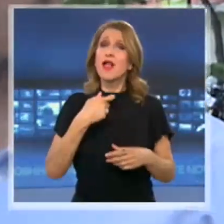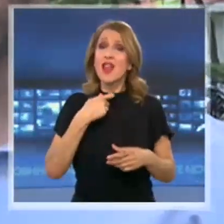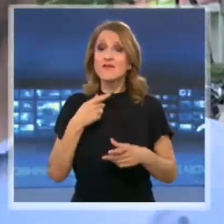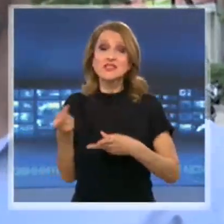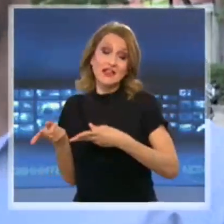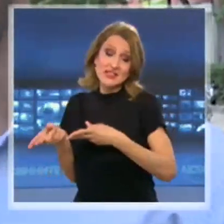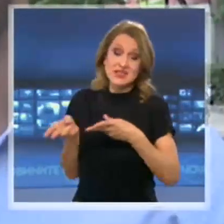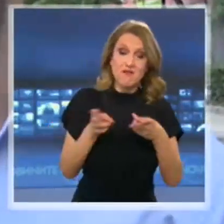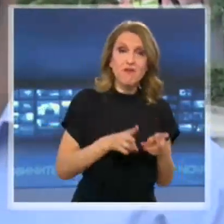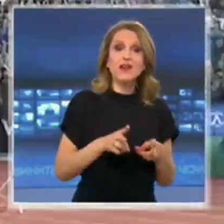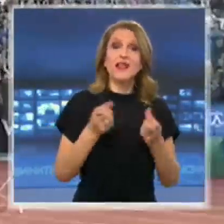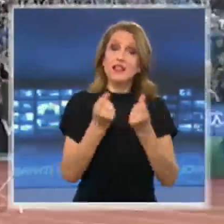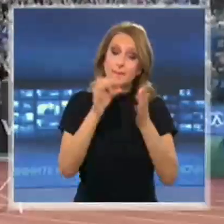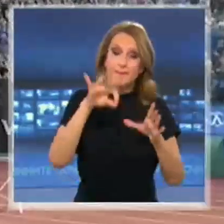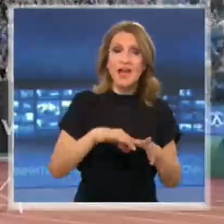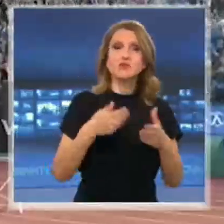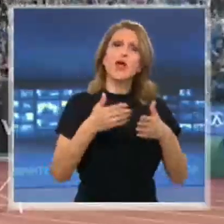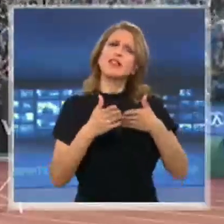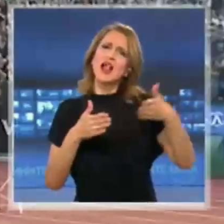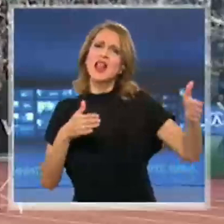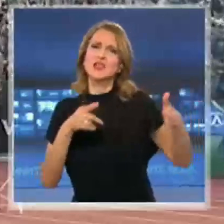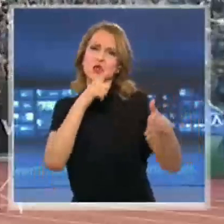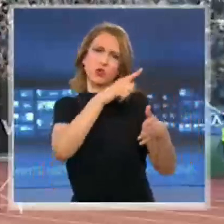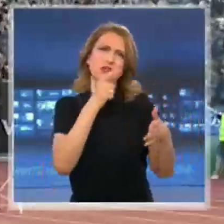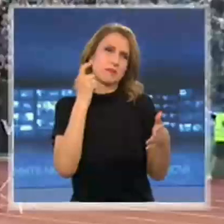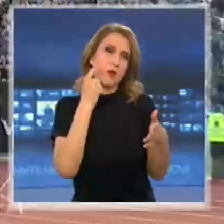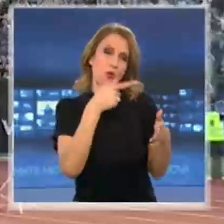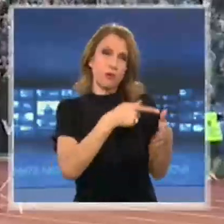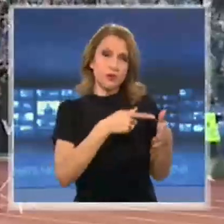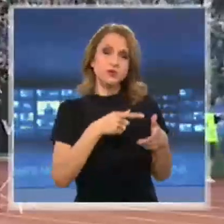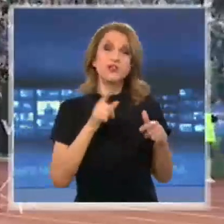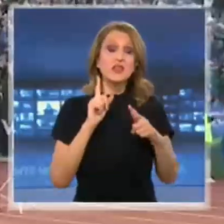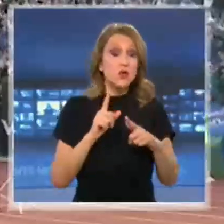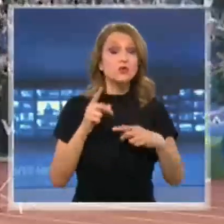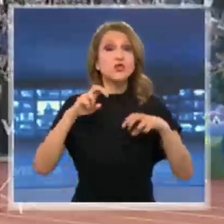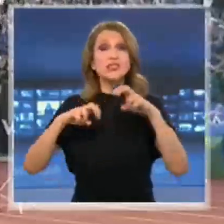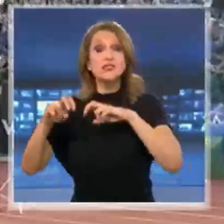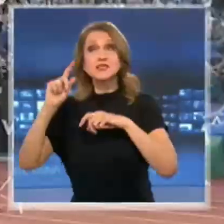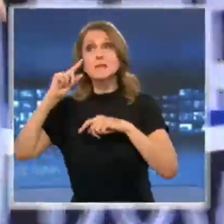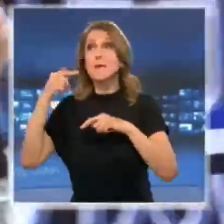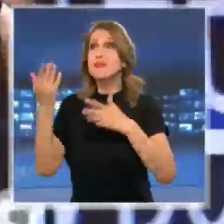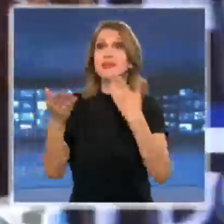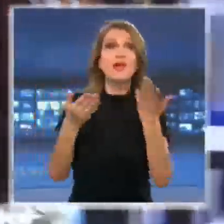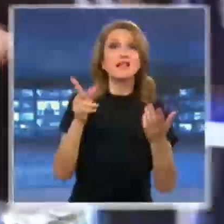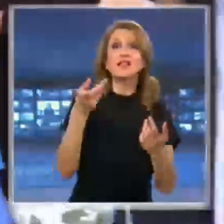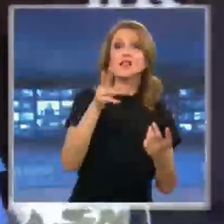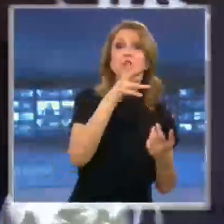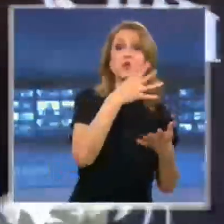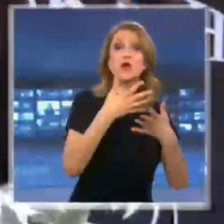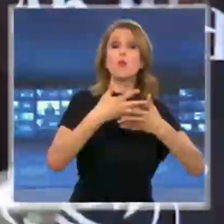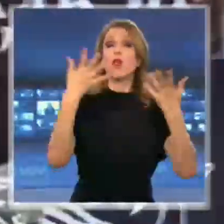бащиците и при хората. За да се вземе решение как да се действа, ще се търси мнението на другите големи фенорганизации на сините.